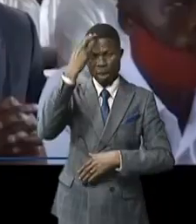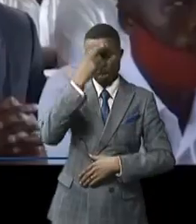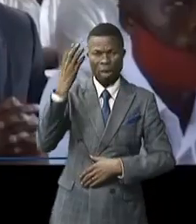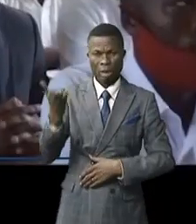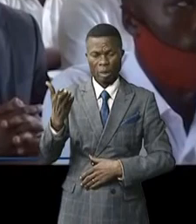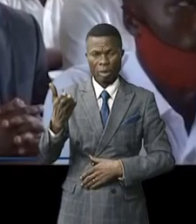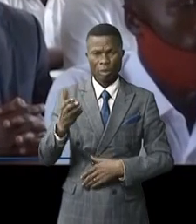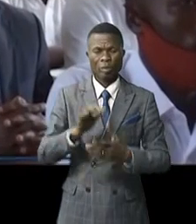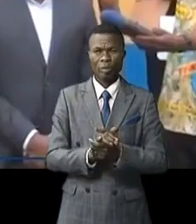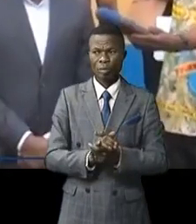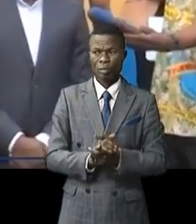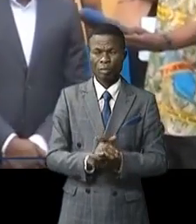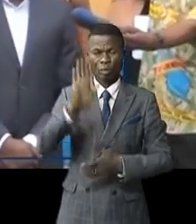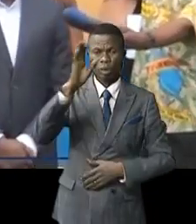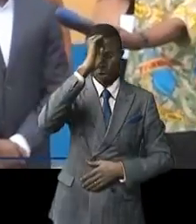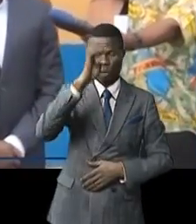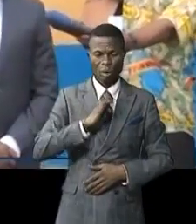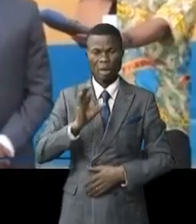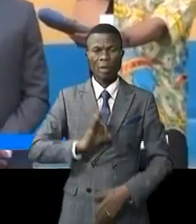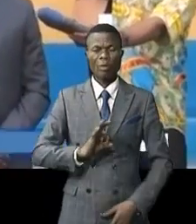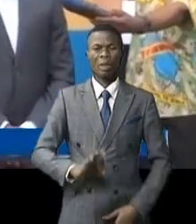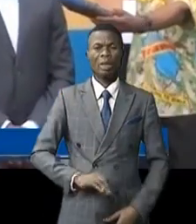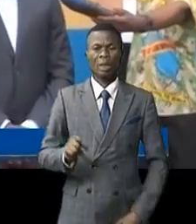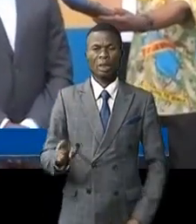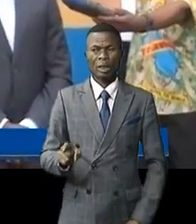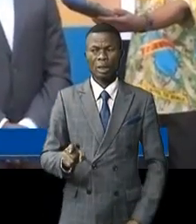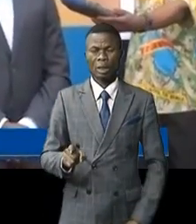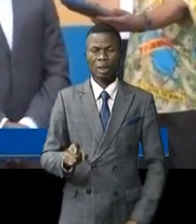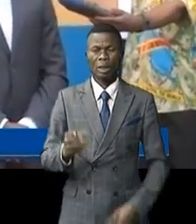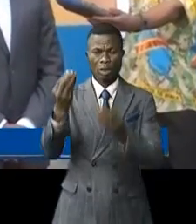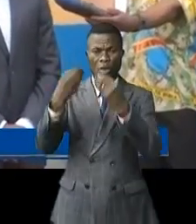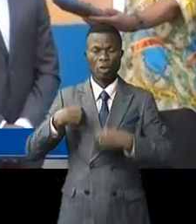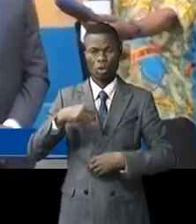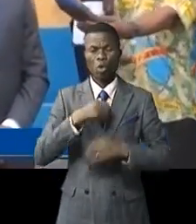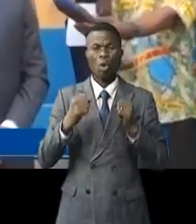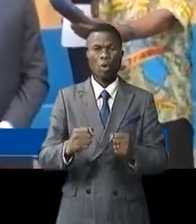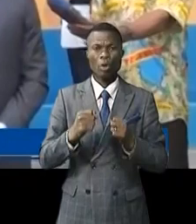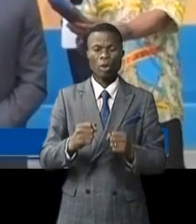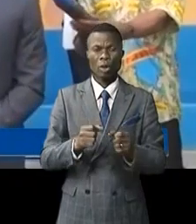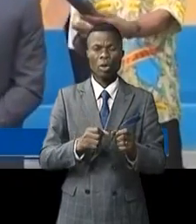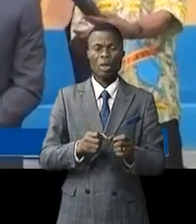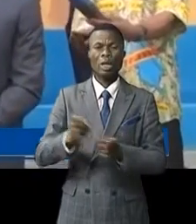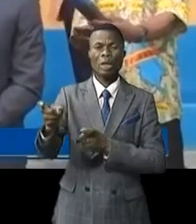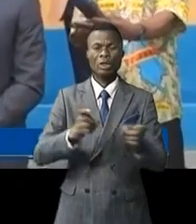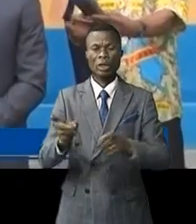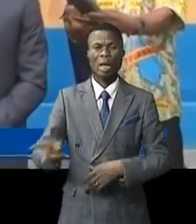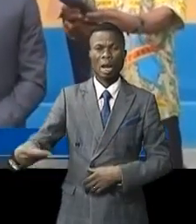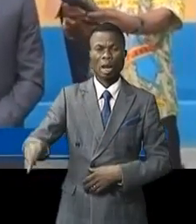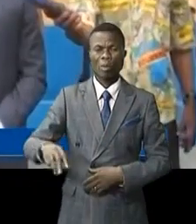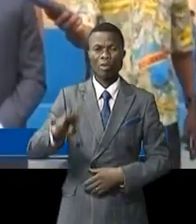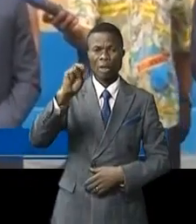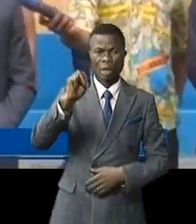SINECAT. Son Excellence Félix Antoine qui nous a donné le pouvoir de diriger la province du Maniem